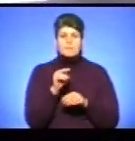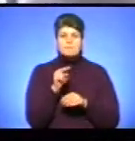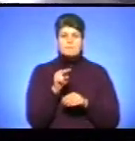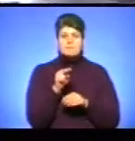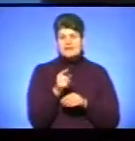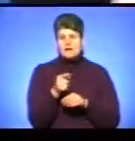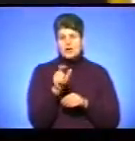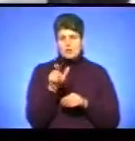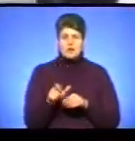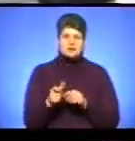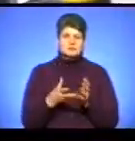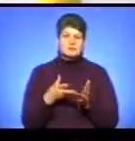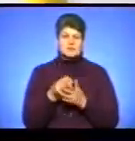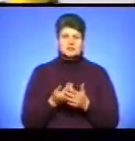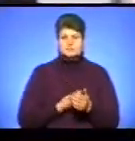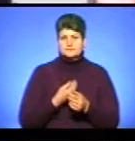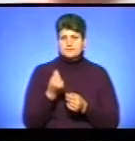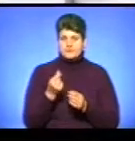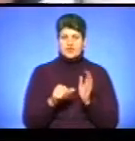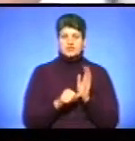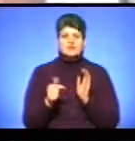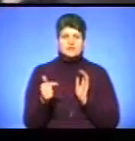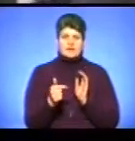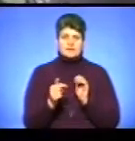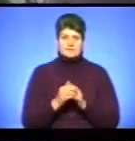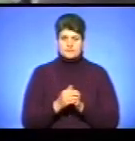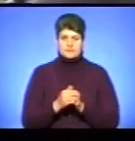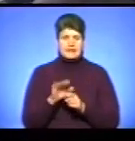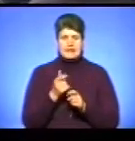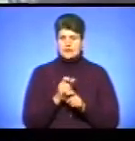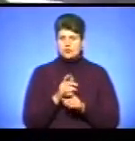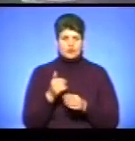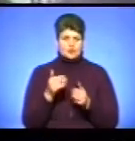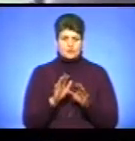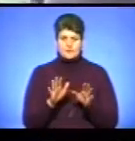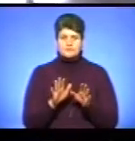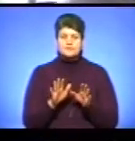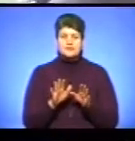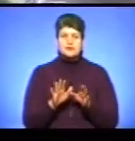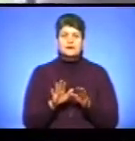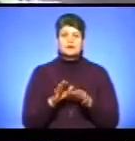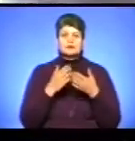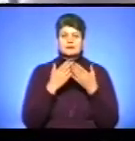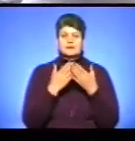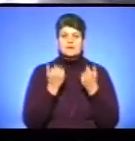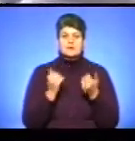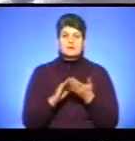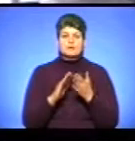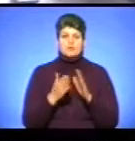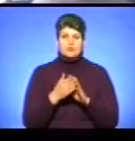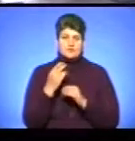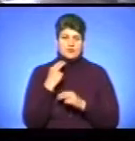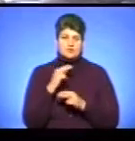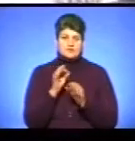розраховується готівкою за новим тарифом 6 гривень. Не дуже добре, бо немає умов ліпших